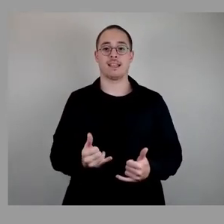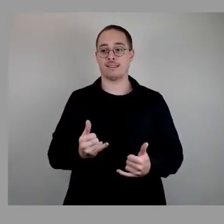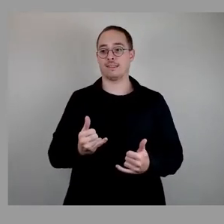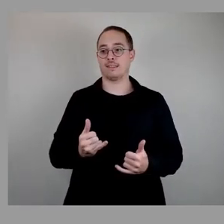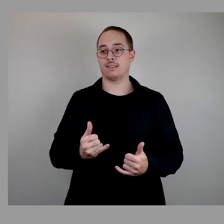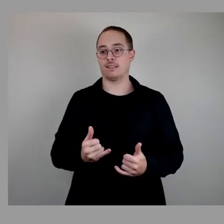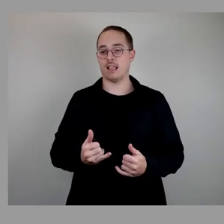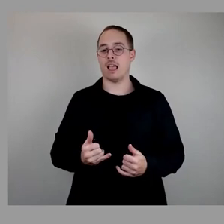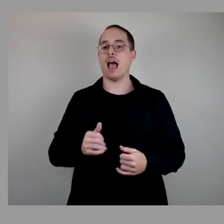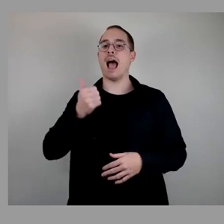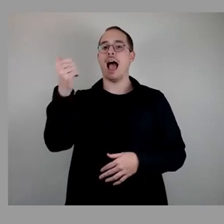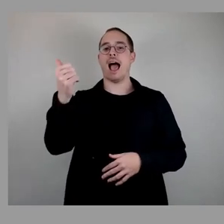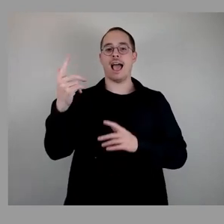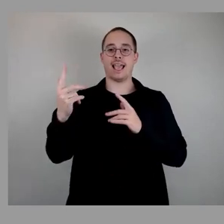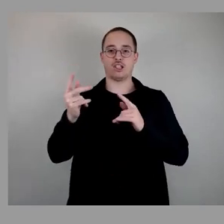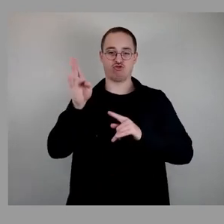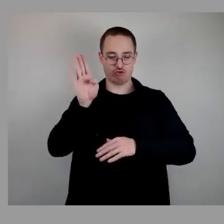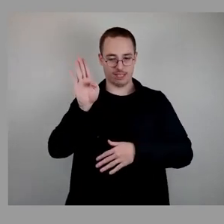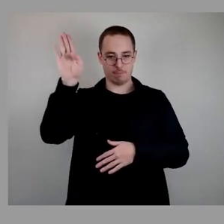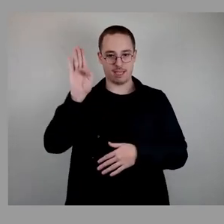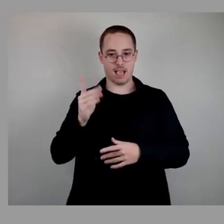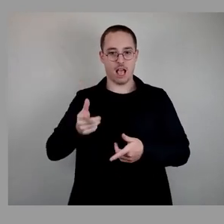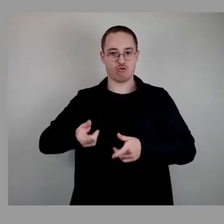Ausschussbericht. Wer dem folgen möchte, den bitte ich jetzt um Stimmzeichen.